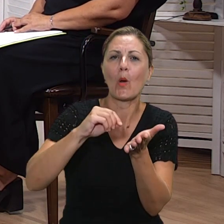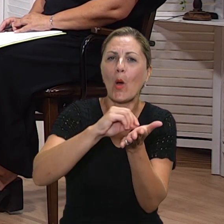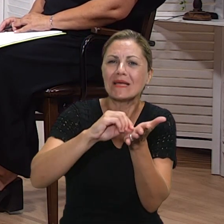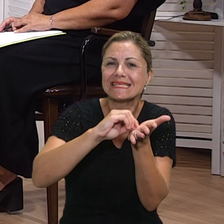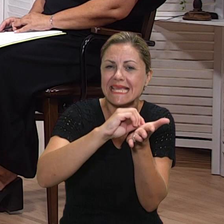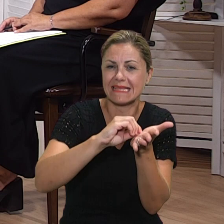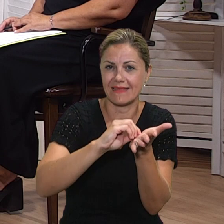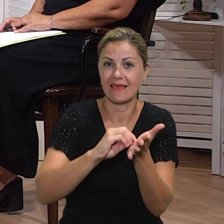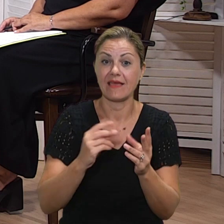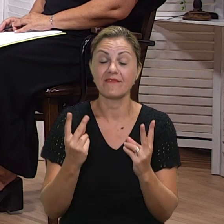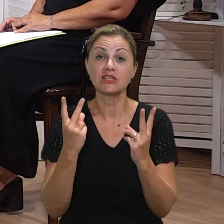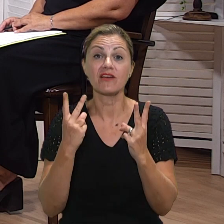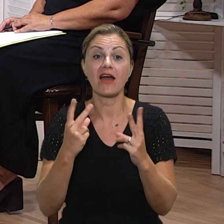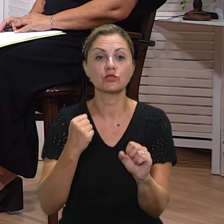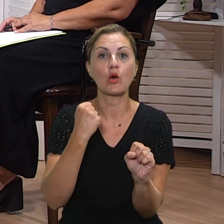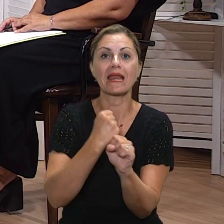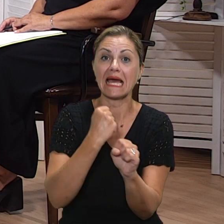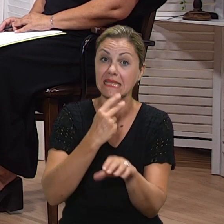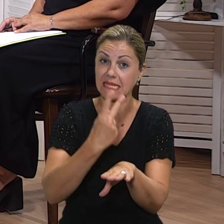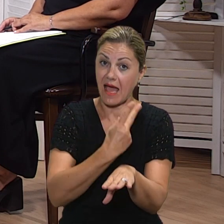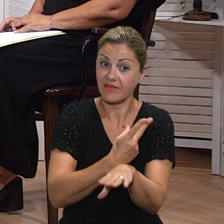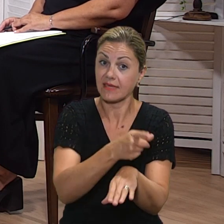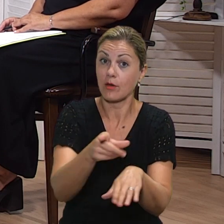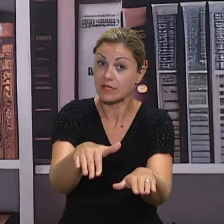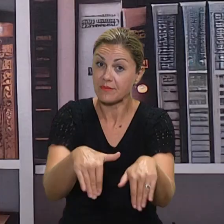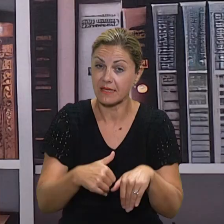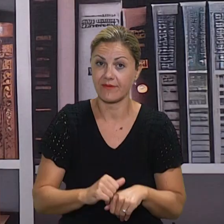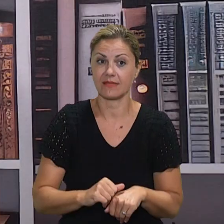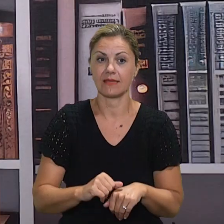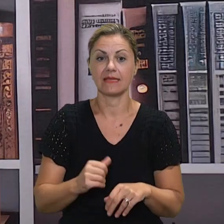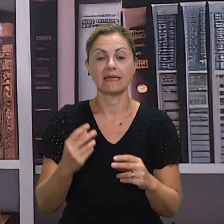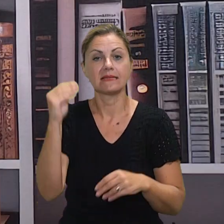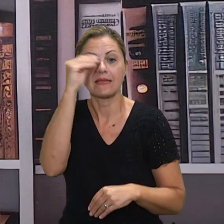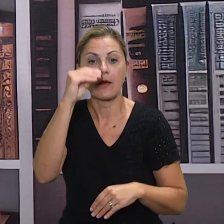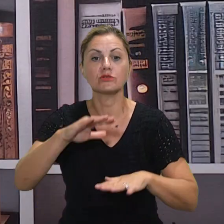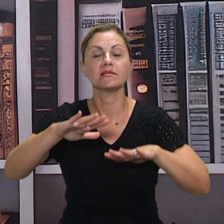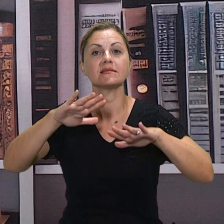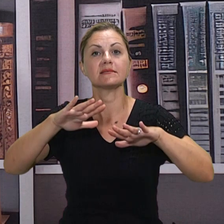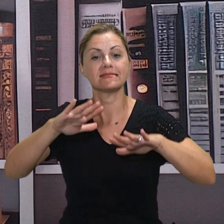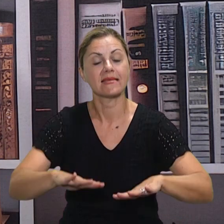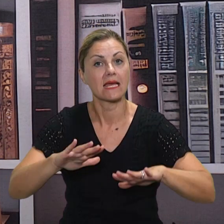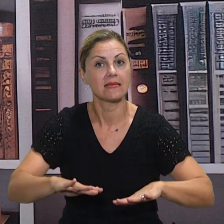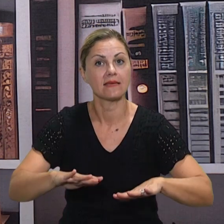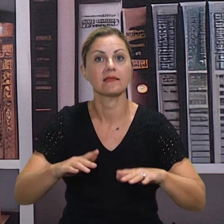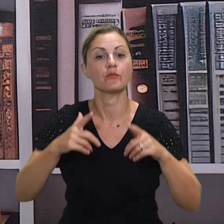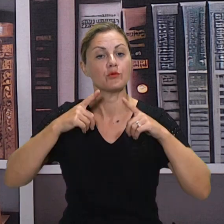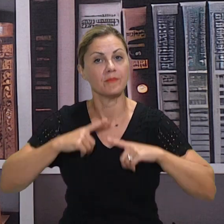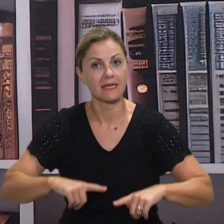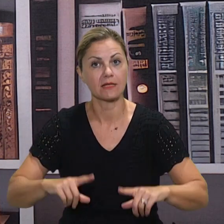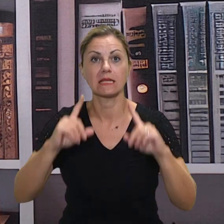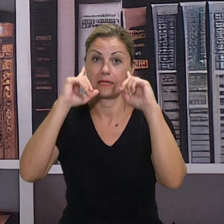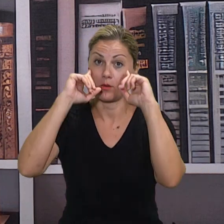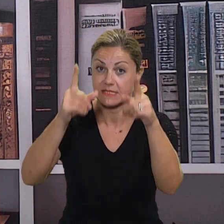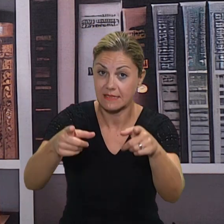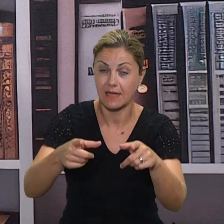radne navike, da se lijepo i pristojno ponašaju. Dolazi možda do problema kod predmetne nastave od petog do osmog